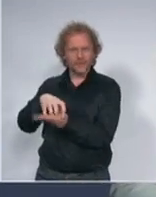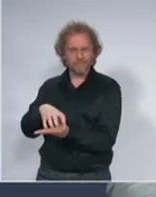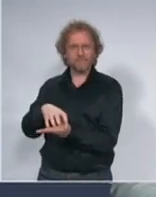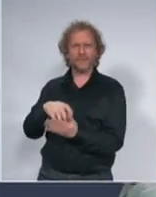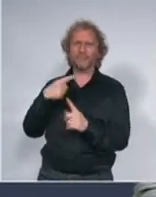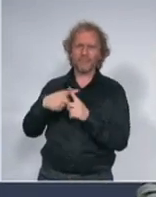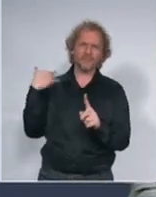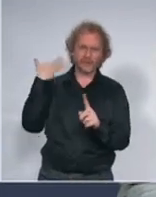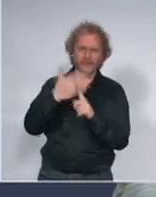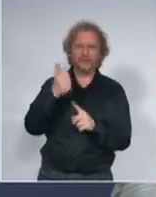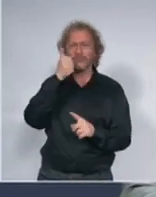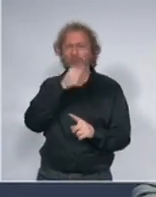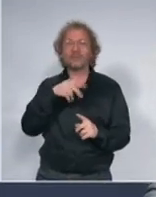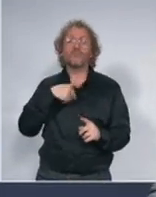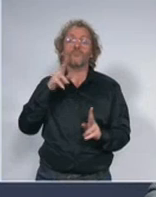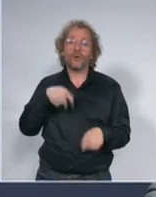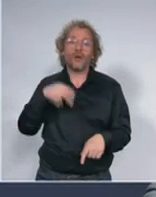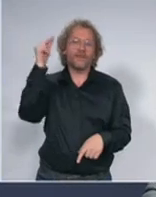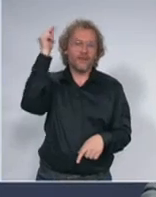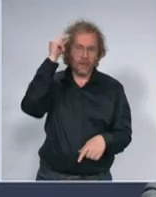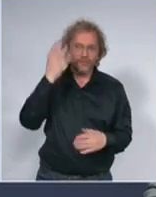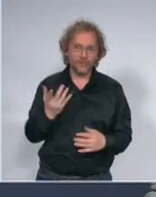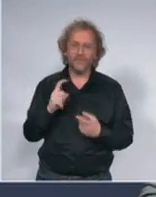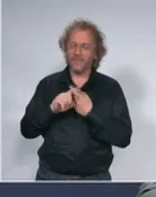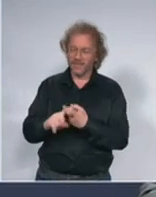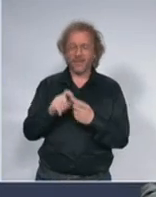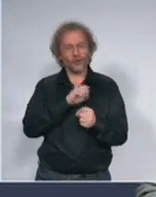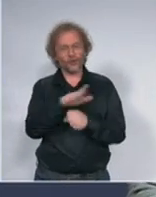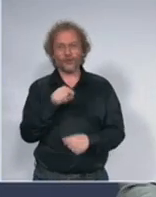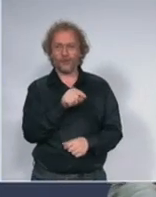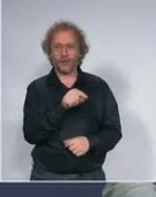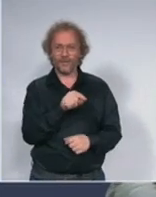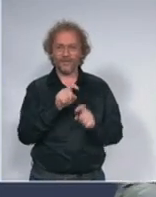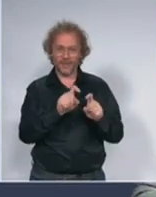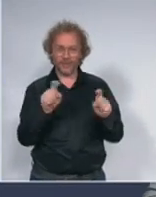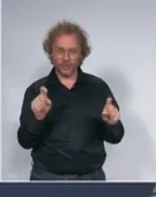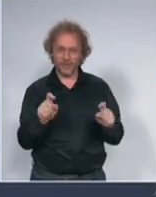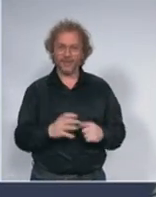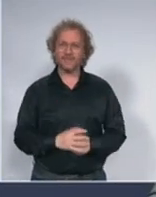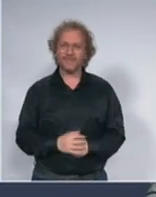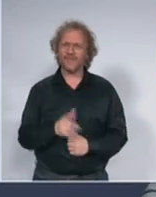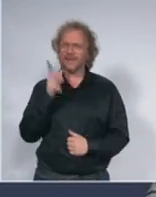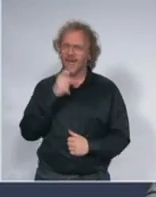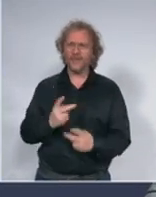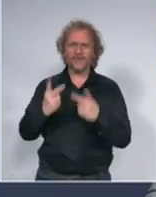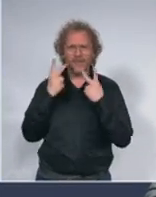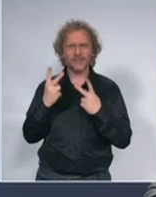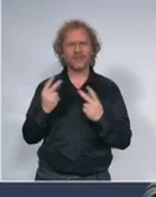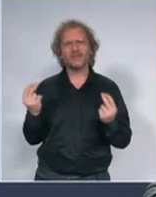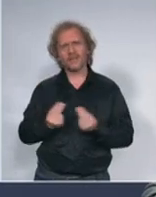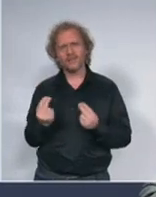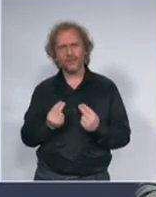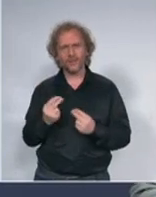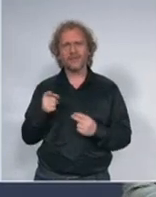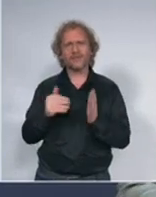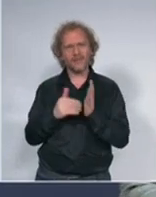kao i svi mi o COVID-19 dakle izuzetno je važno zato što je najvažnije zaštititi naš